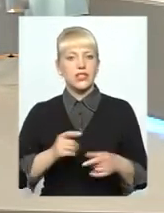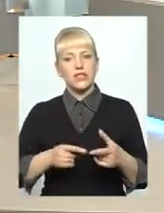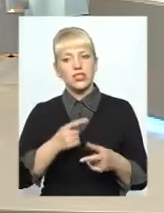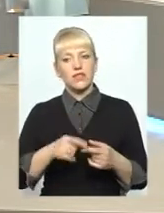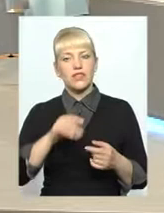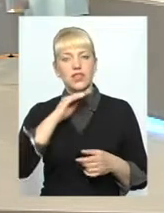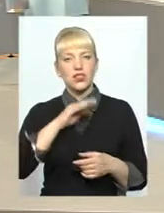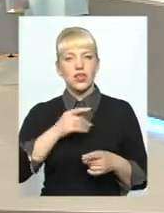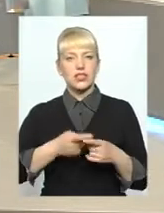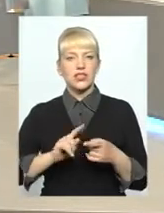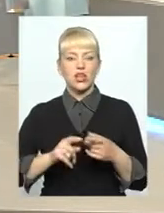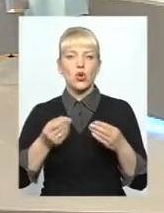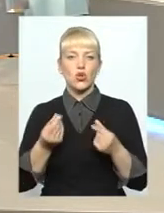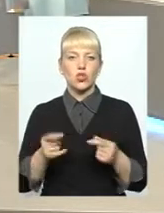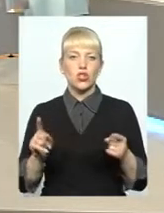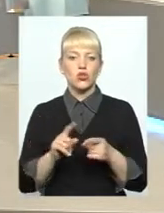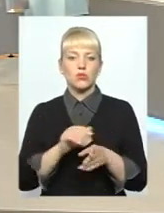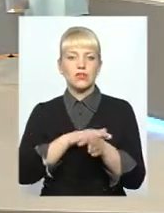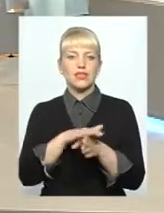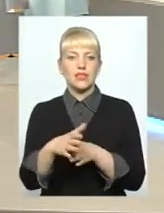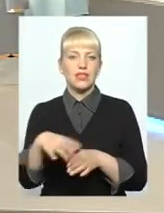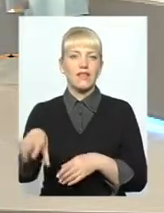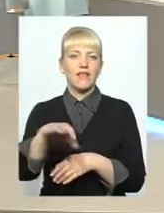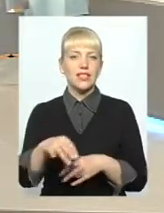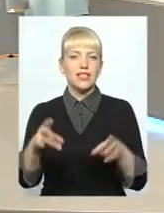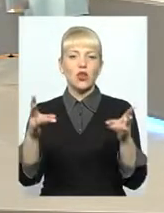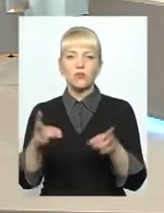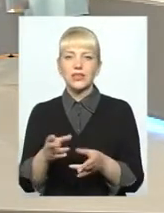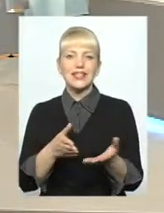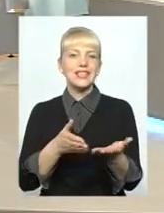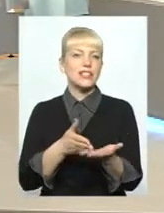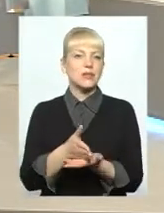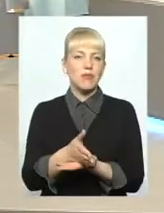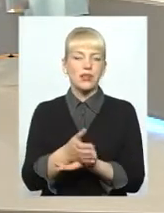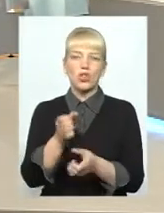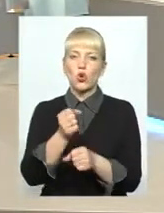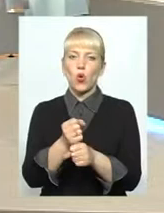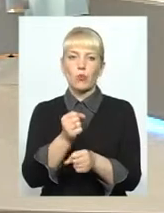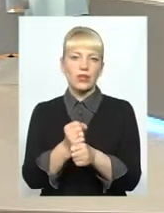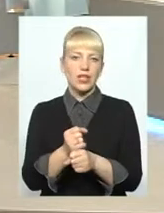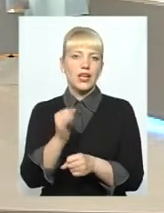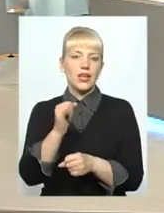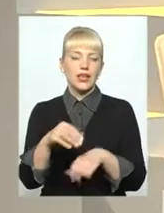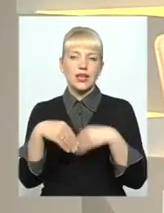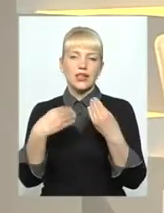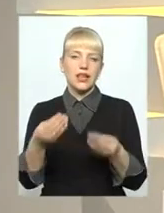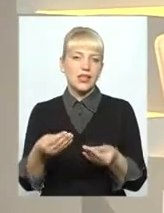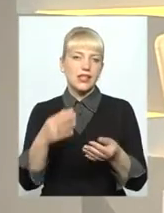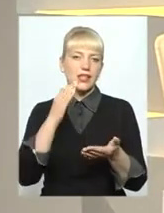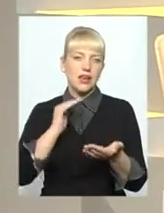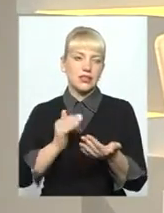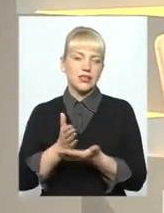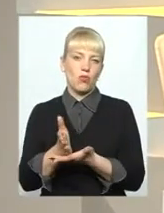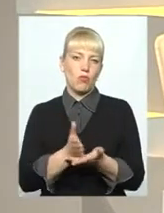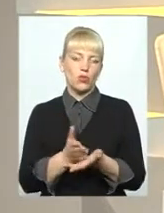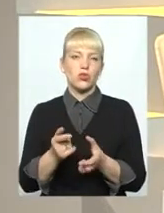цих грошей для того, аби здійснити весь необхідний спектр робіт і надати якісні послуги?